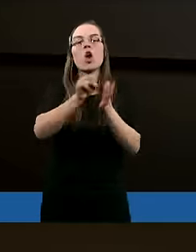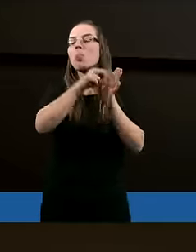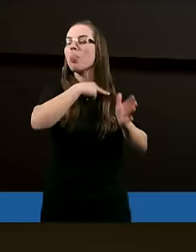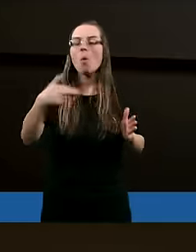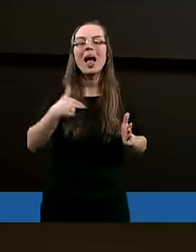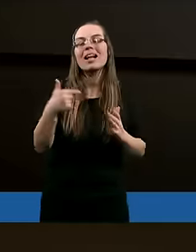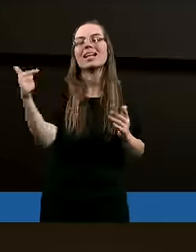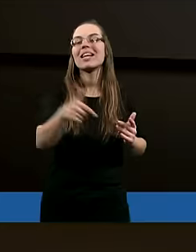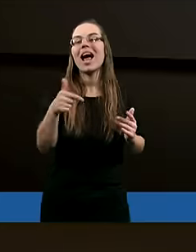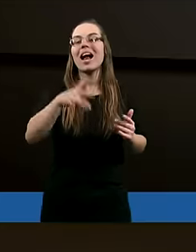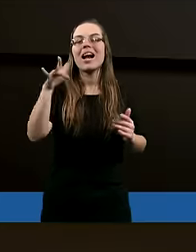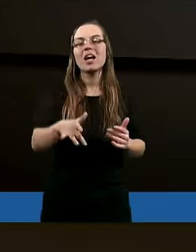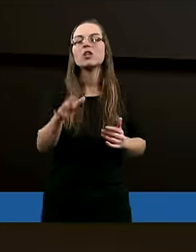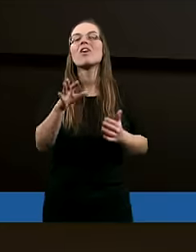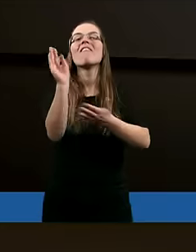należy